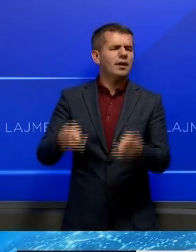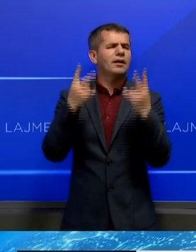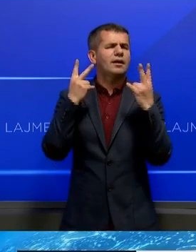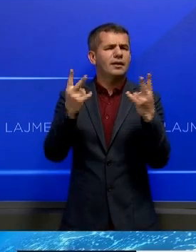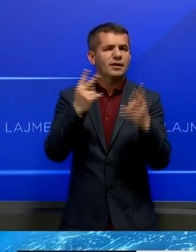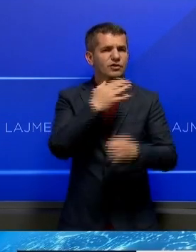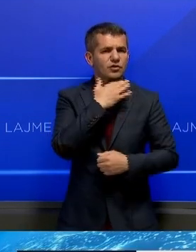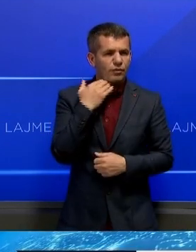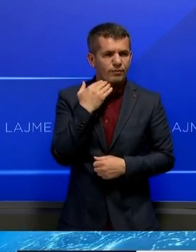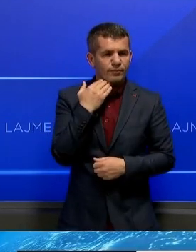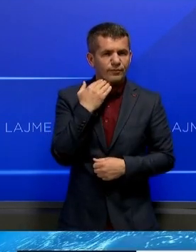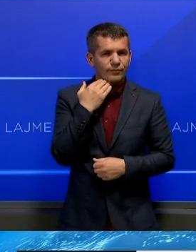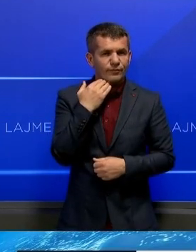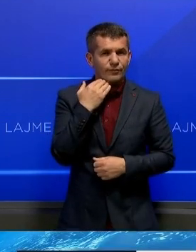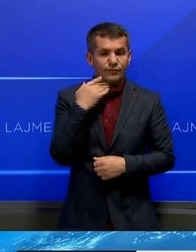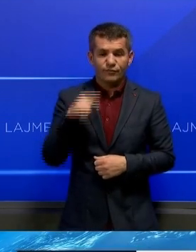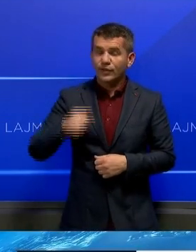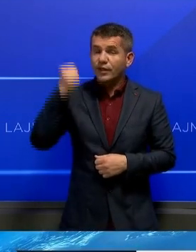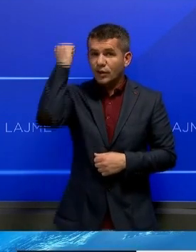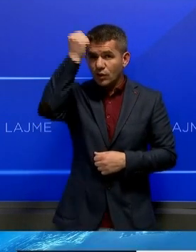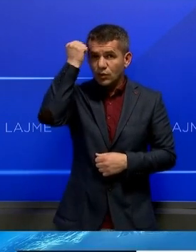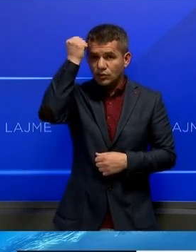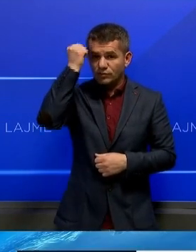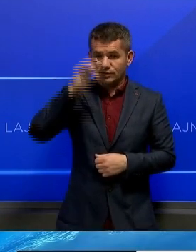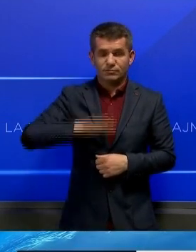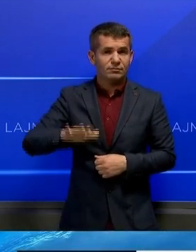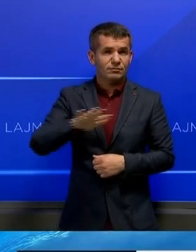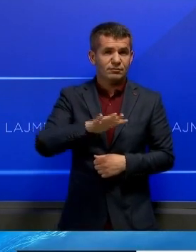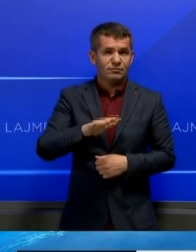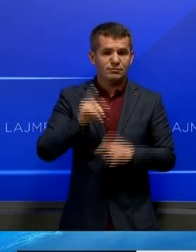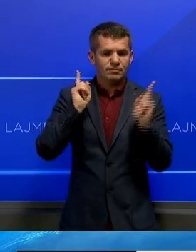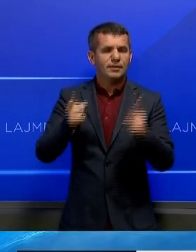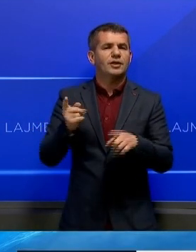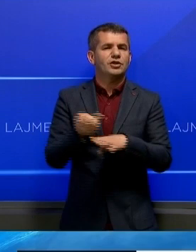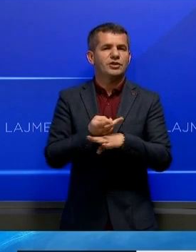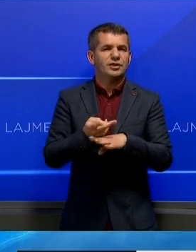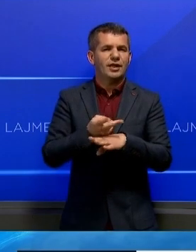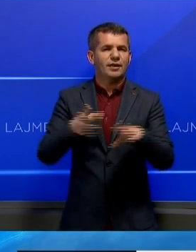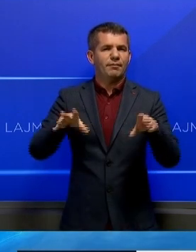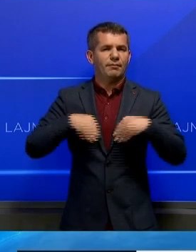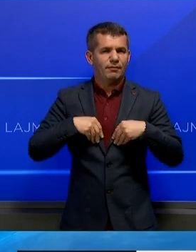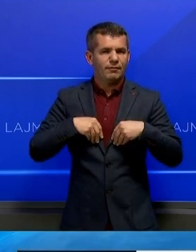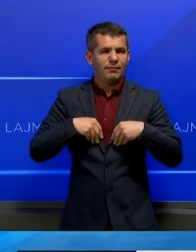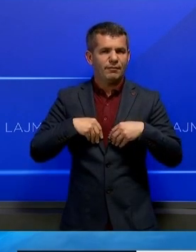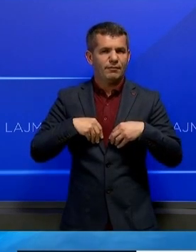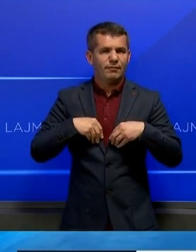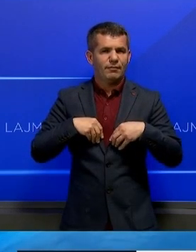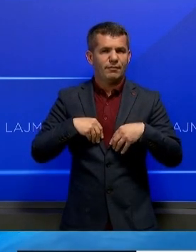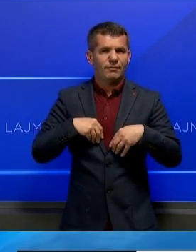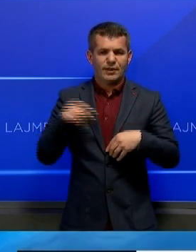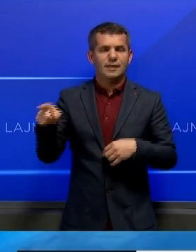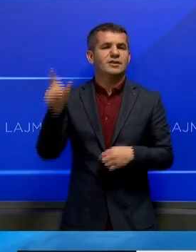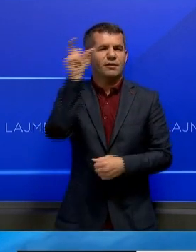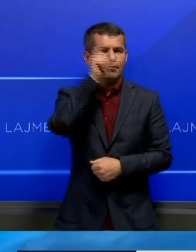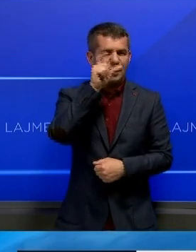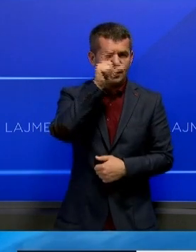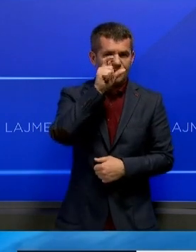që Kosova, Republika e Kosovës tjetë shtetë i njohur dhe i pranuar nga Sërbia.